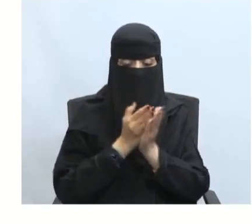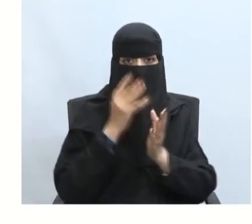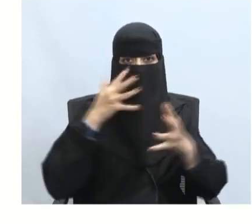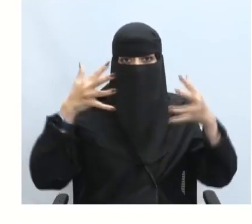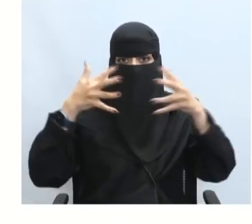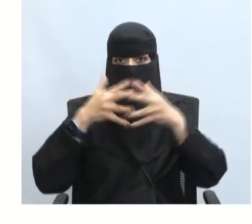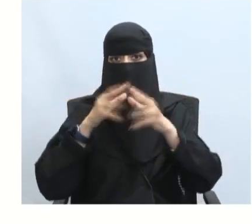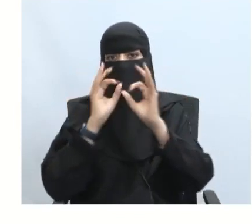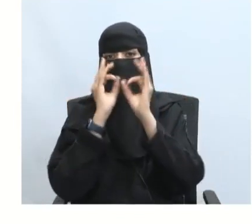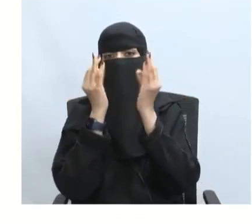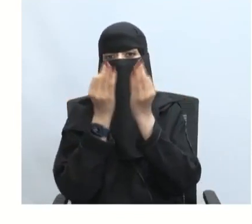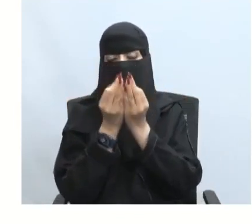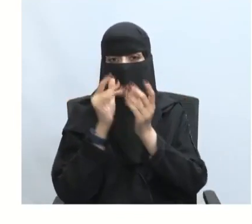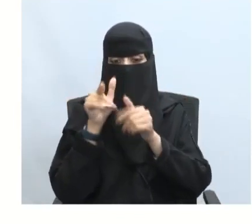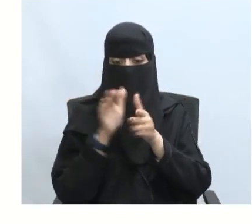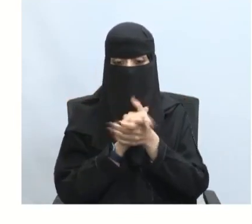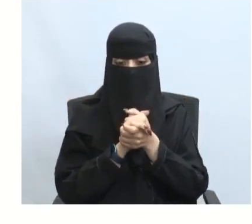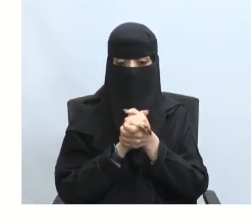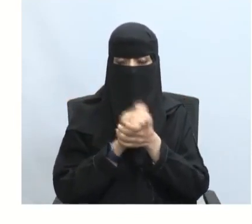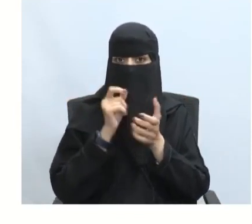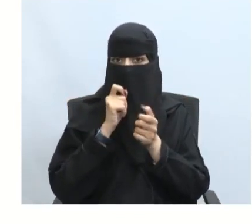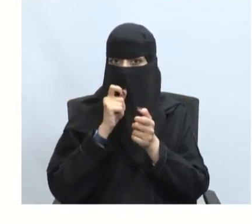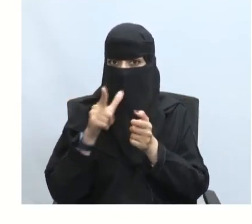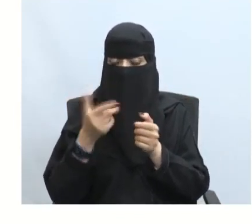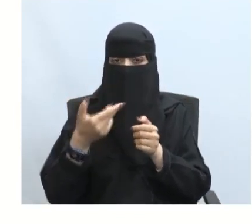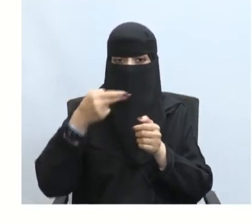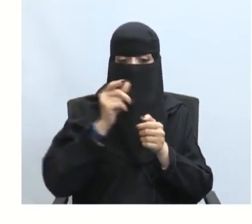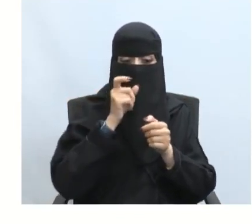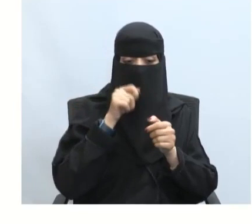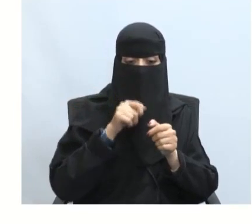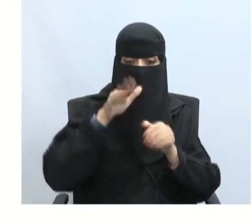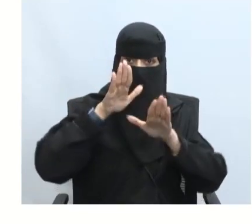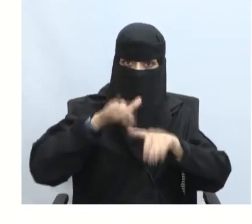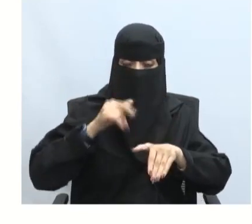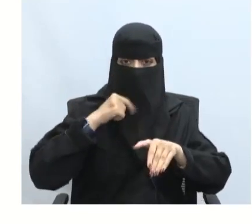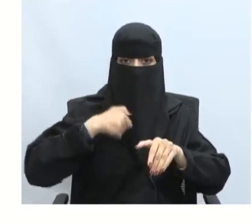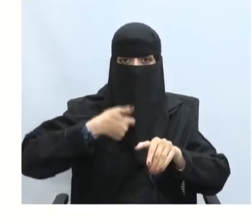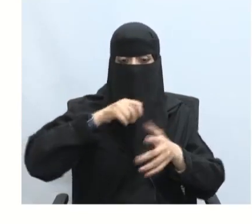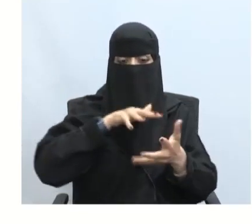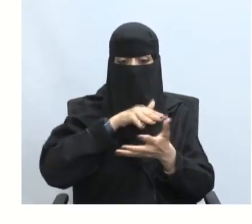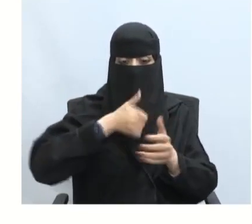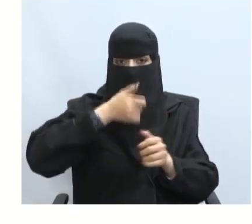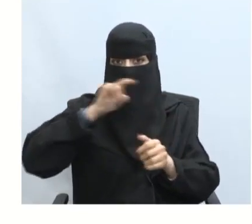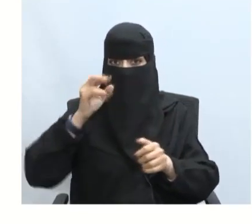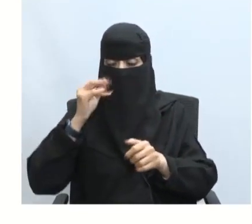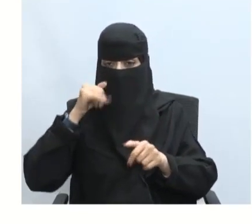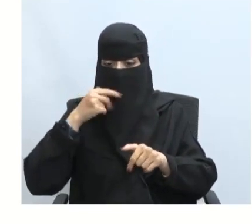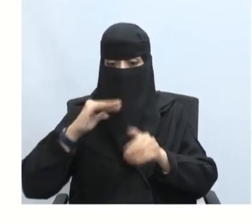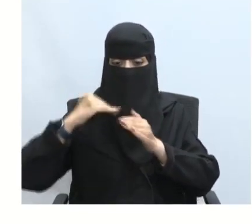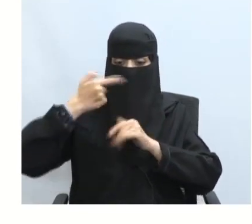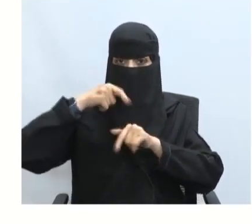المشاركة المجتمعية ما هي هذه الطريقة؟ الإفصاح عن وجود أزمة